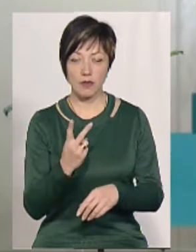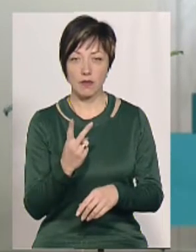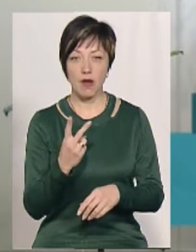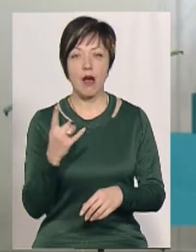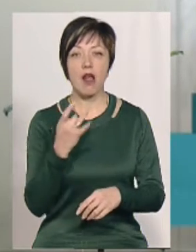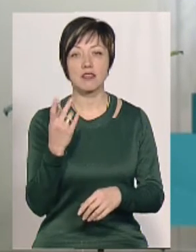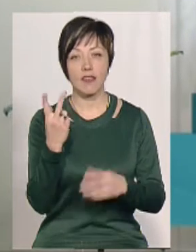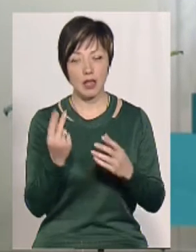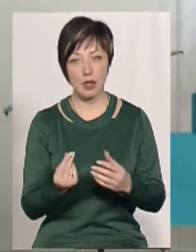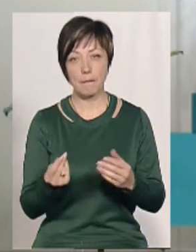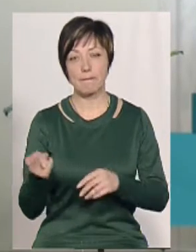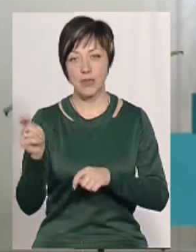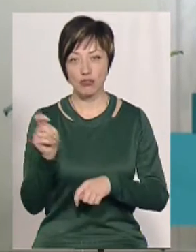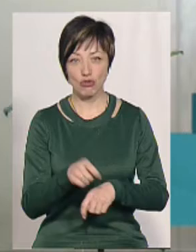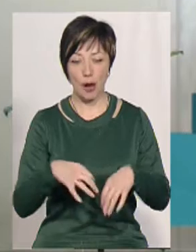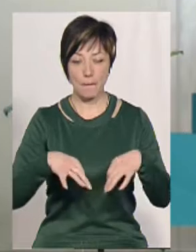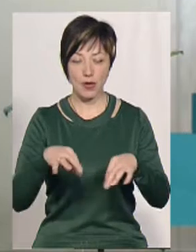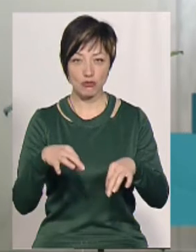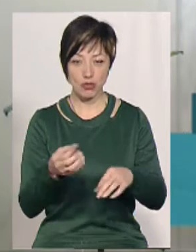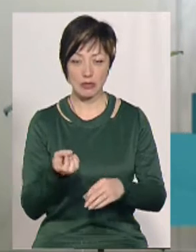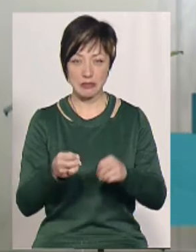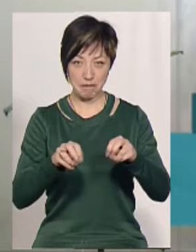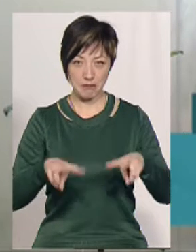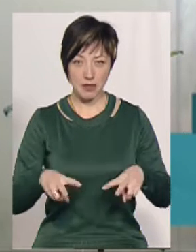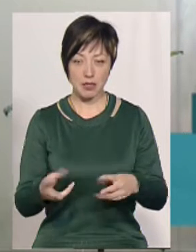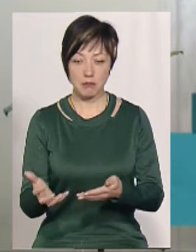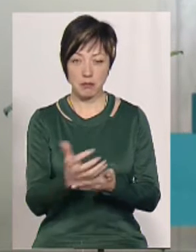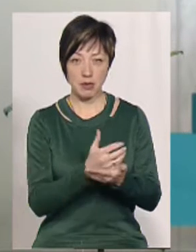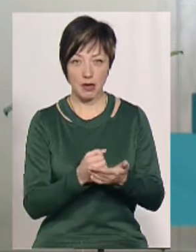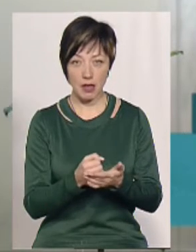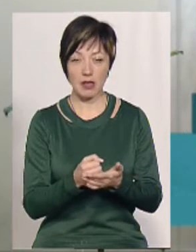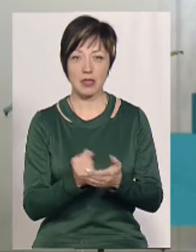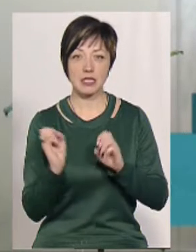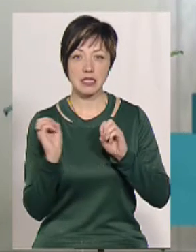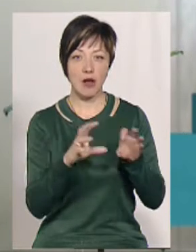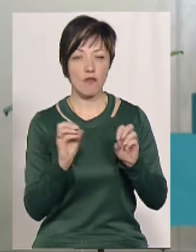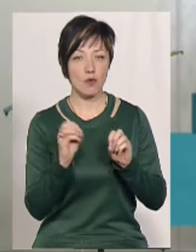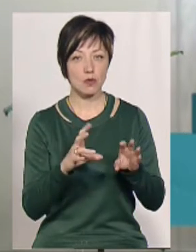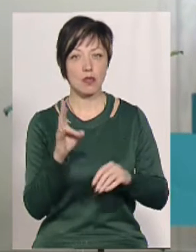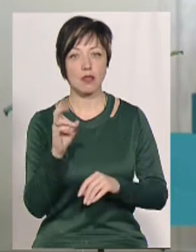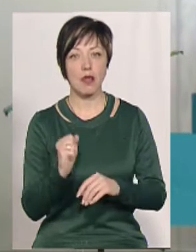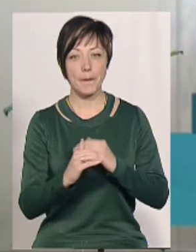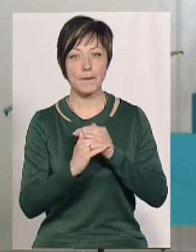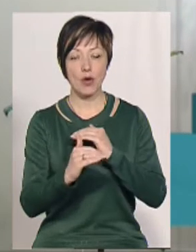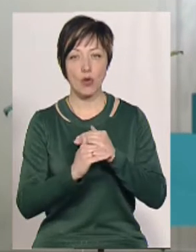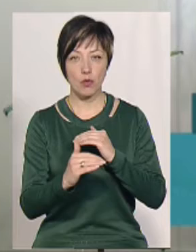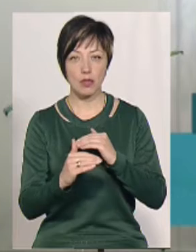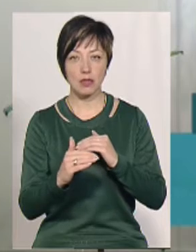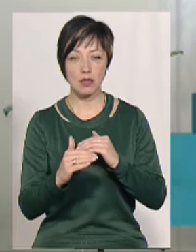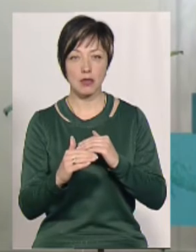приїжджає машина бортова, яка їх підбирає, завозить на полігон